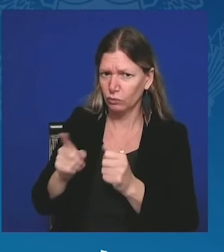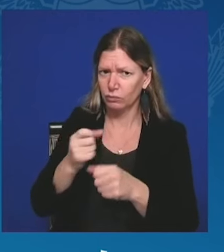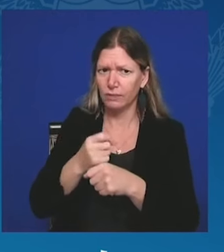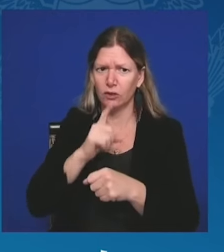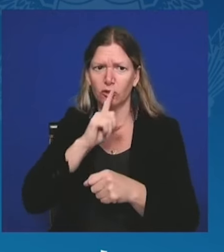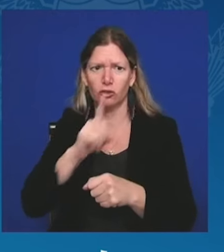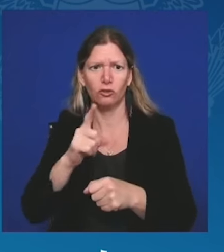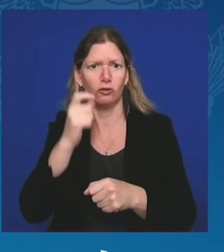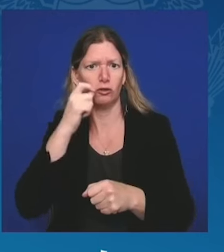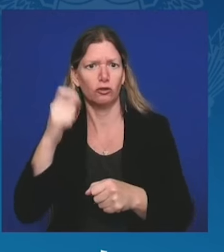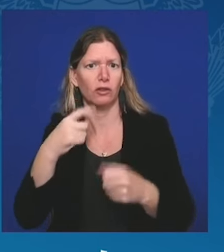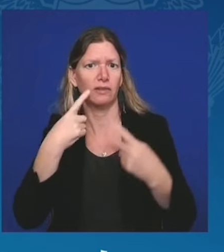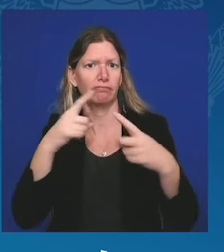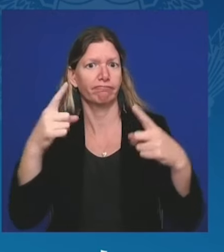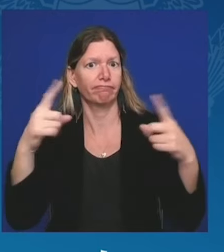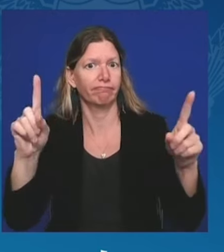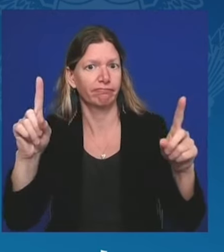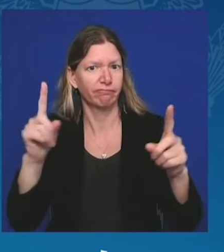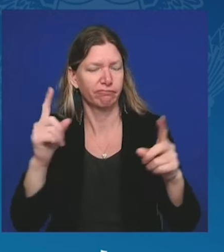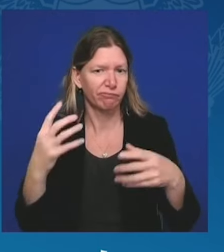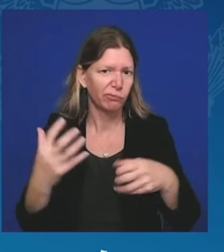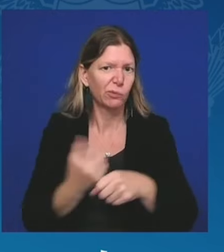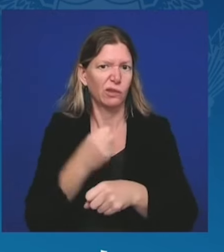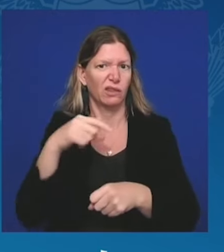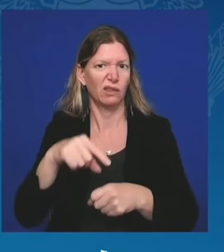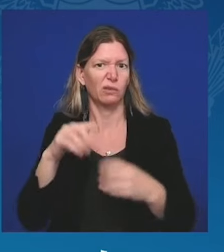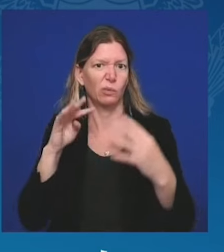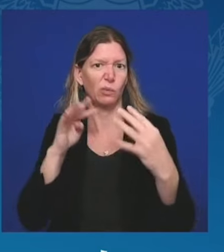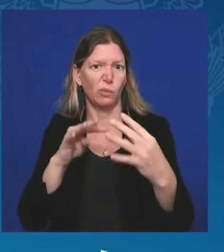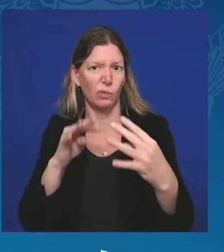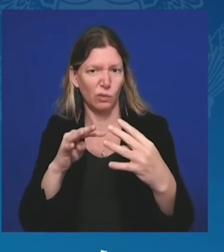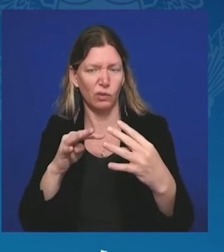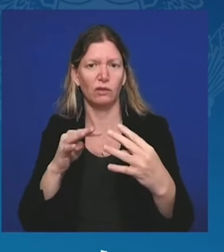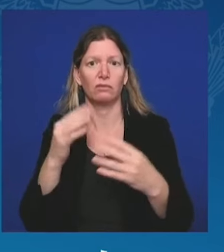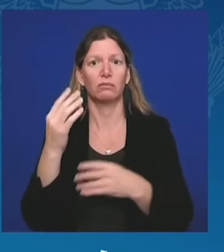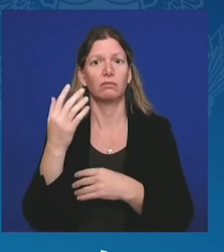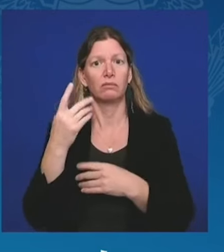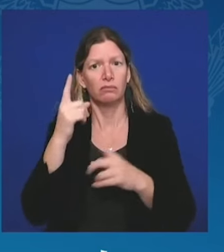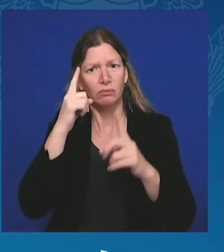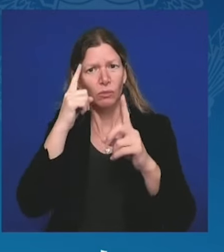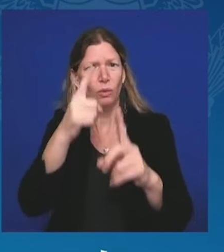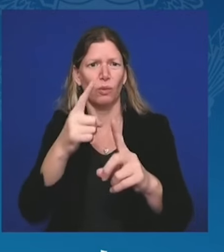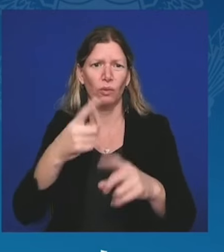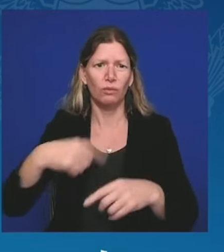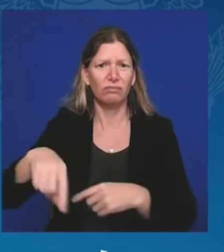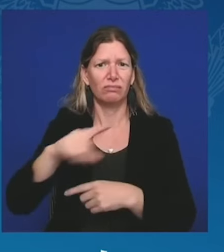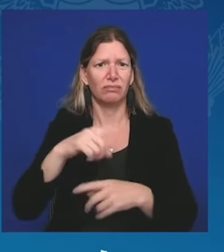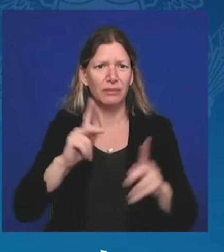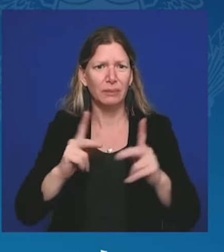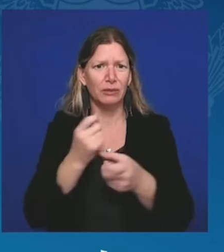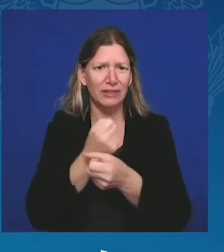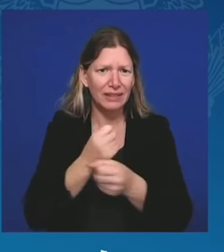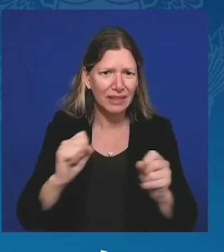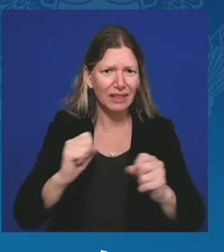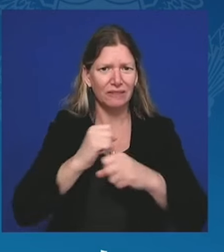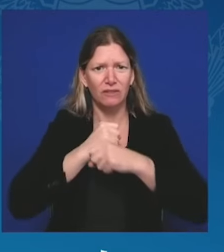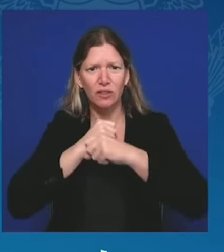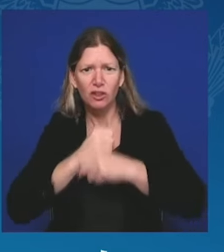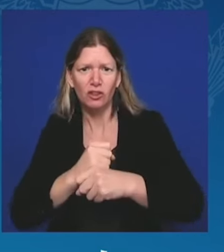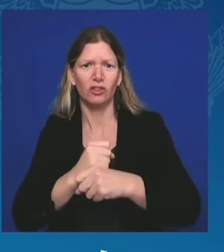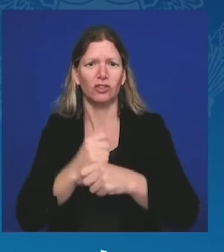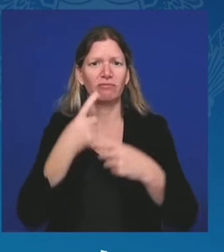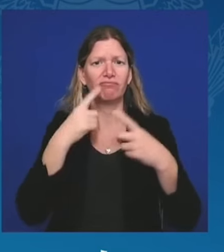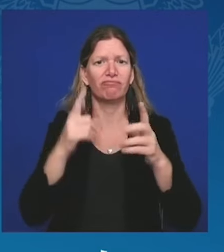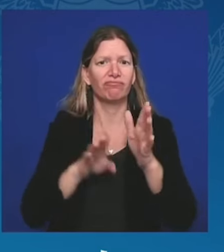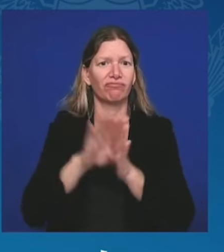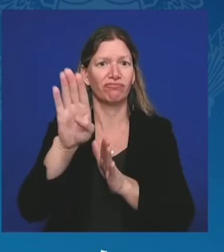Aby być bezpiecznym, stabilnym i prosperującym, Stany Zjednoczone muszą kontynuować pełnienie naszej od dawna